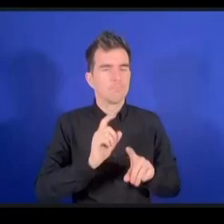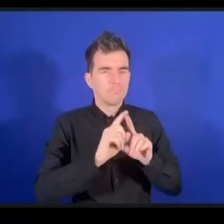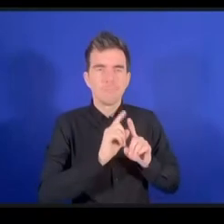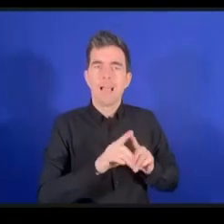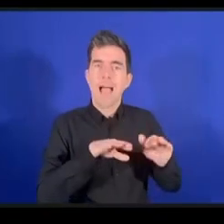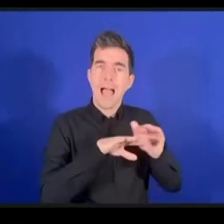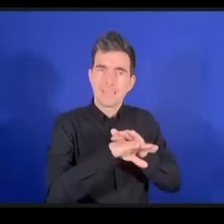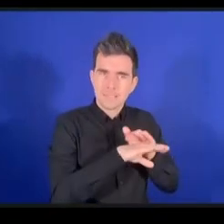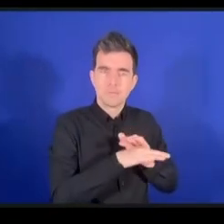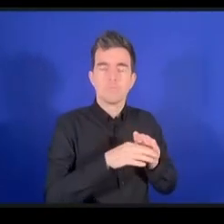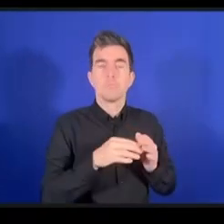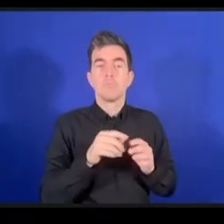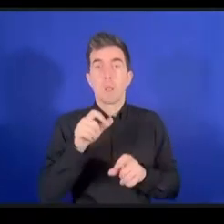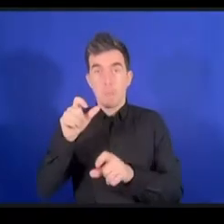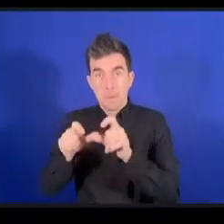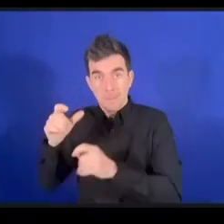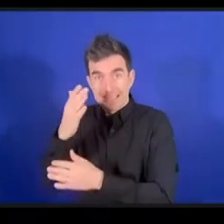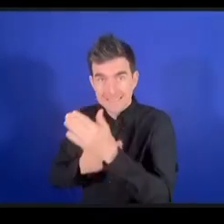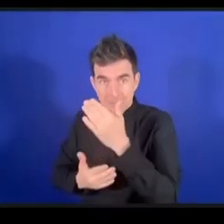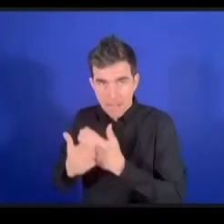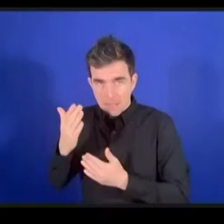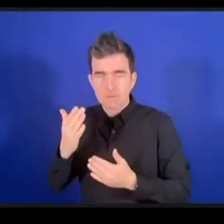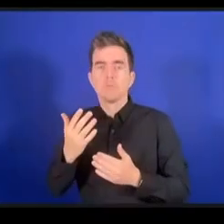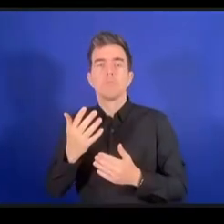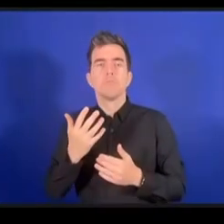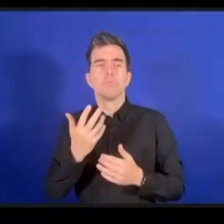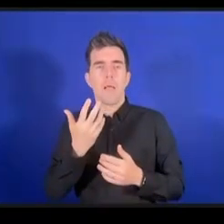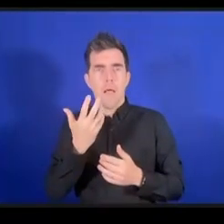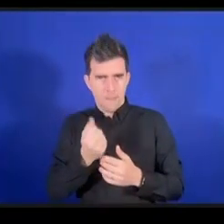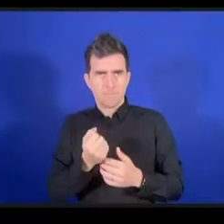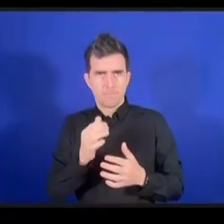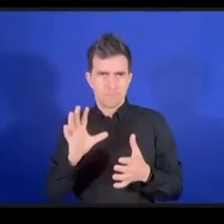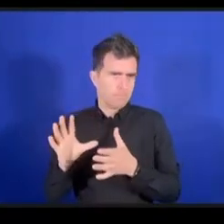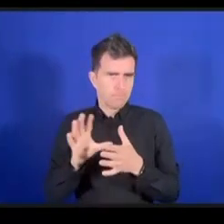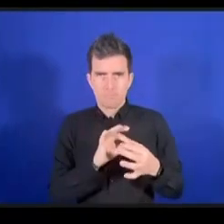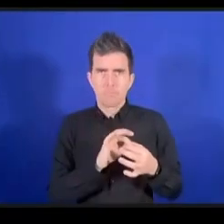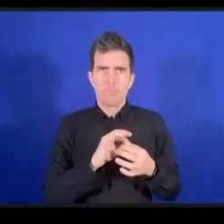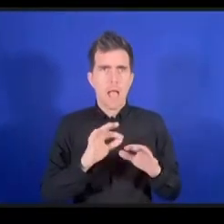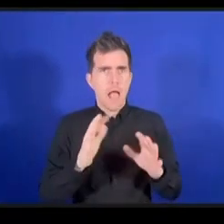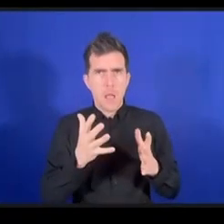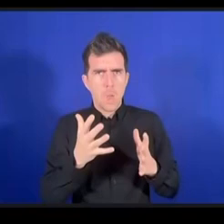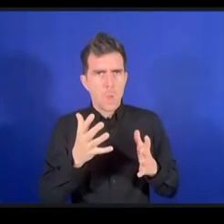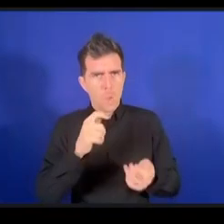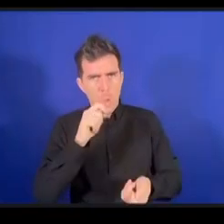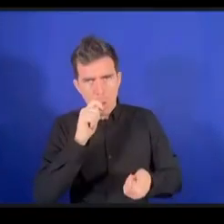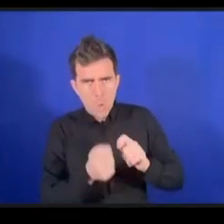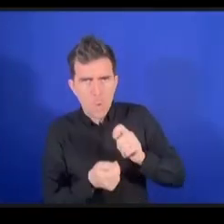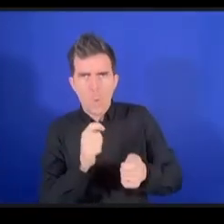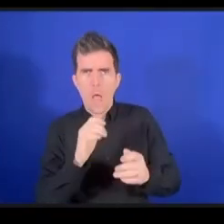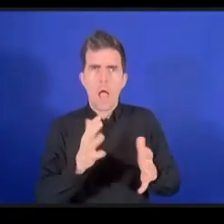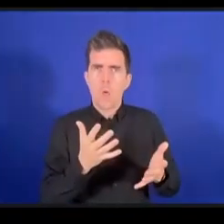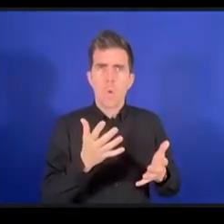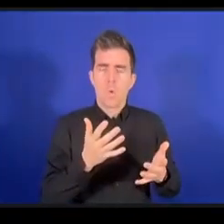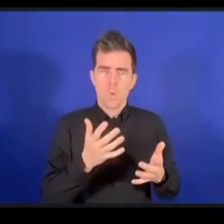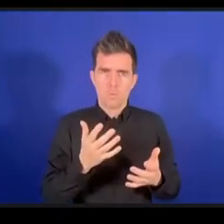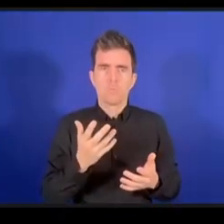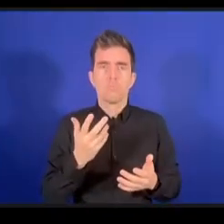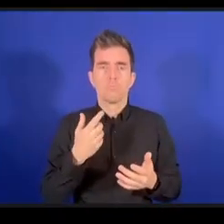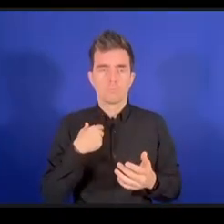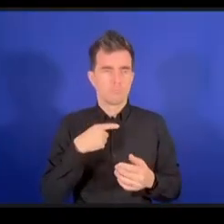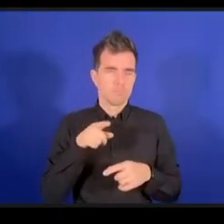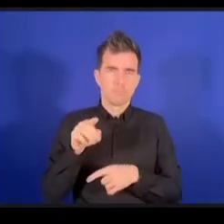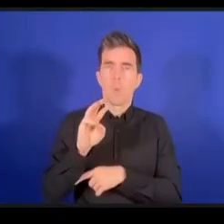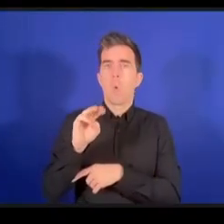أثر بشكل مباشر كان له أثر مباشر نحن سمعنا من محمد عن هذا الموضوع أنا